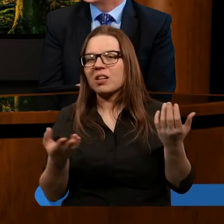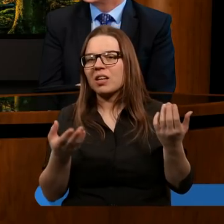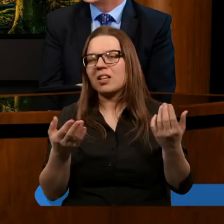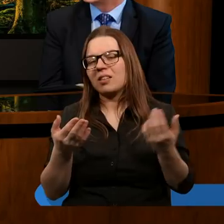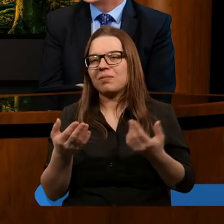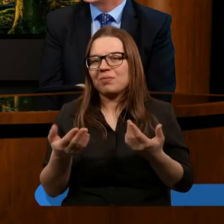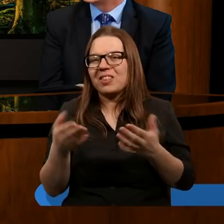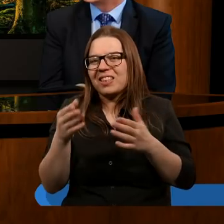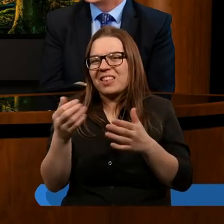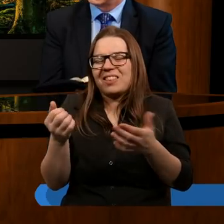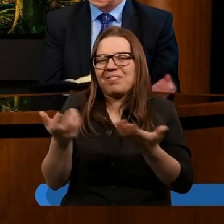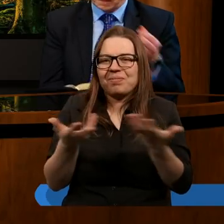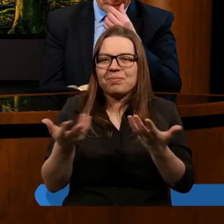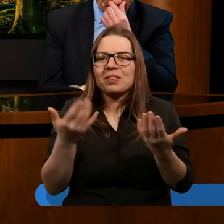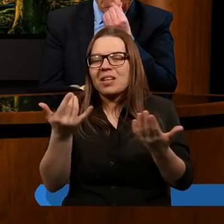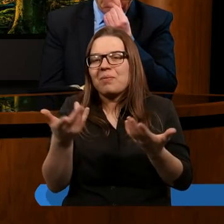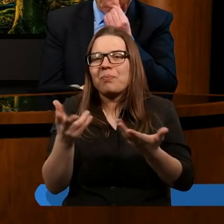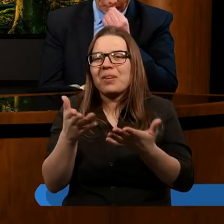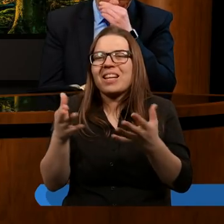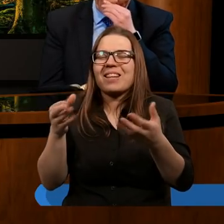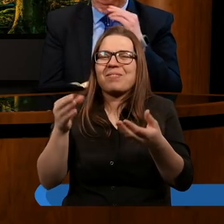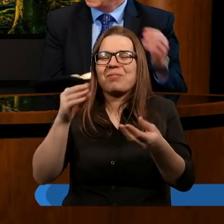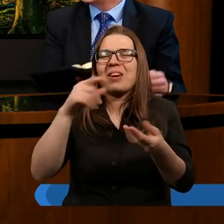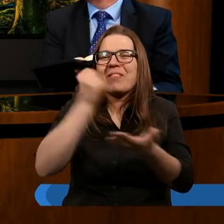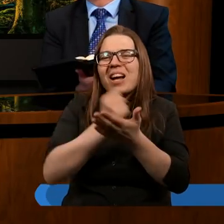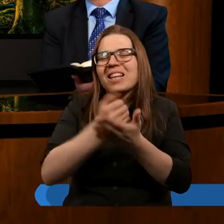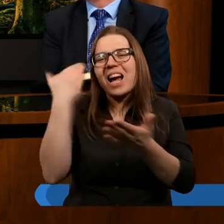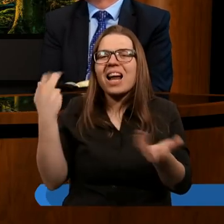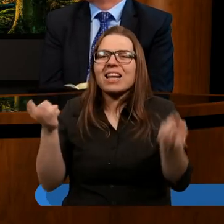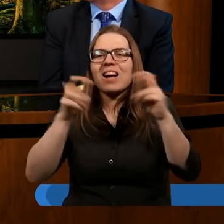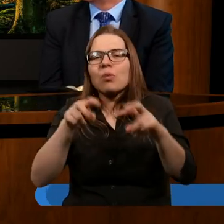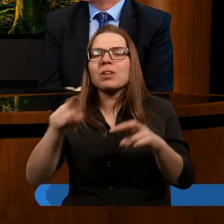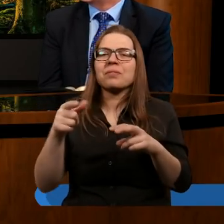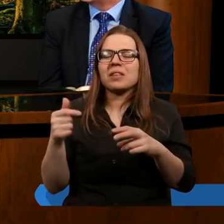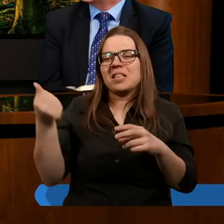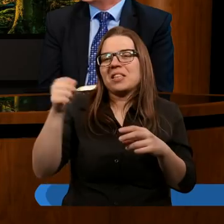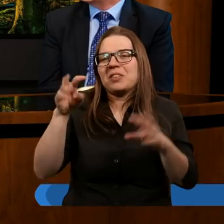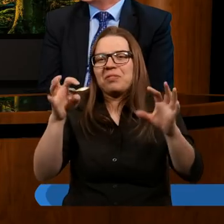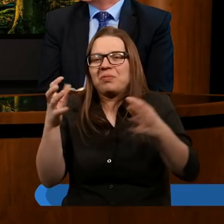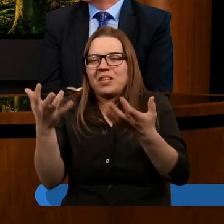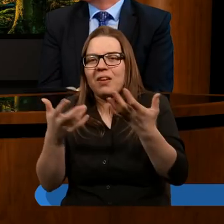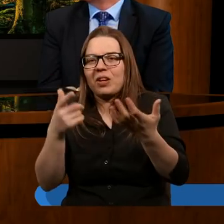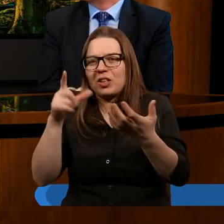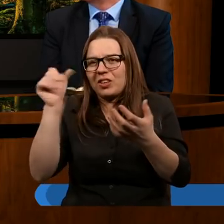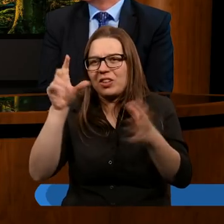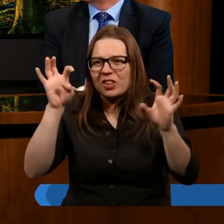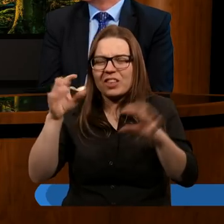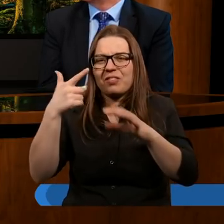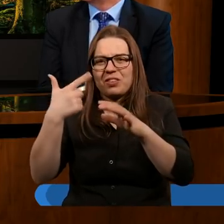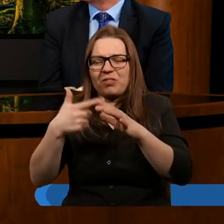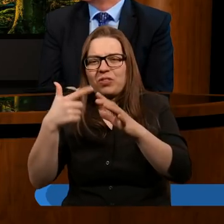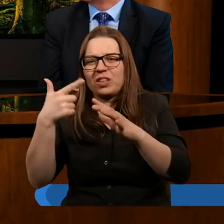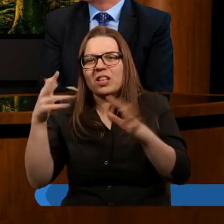Inkwizycja, inkwizycja założona w 1233 roku, w 1299